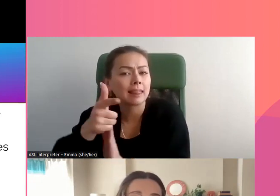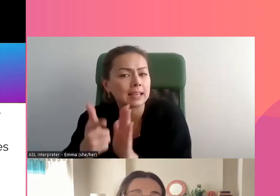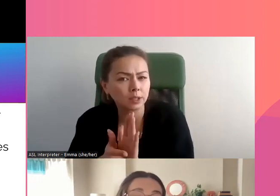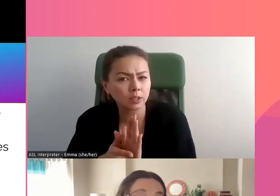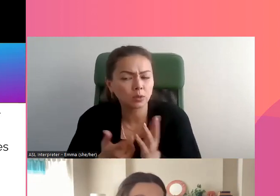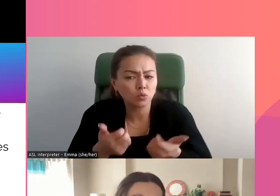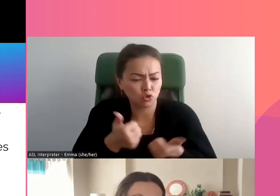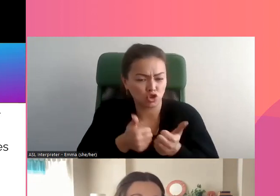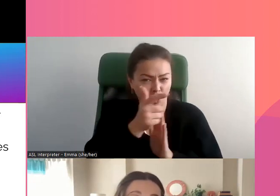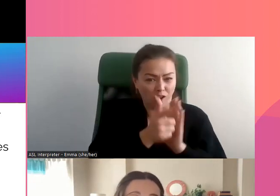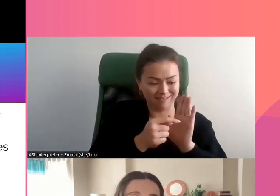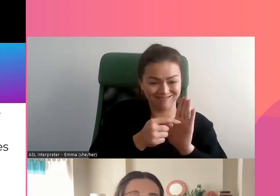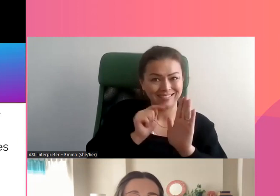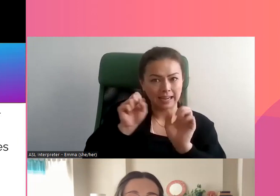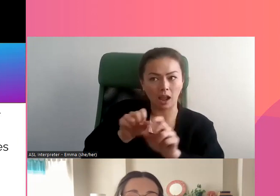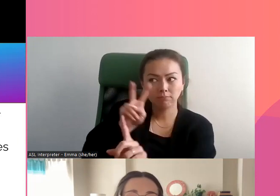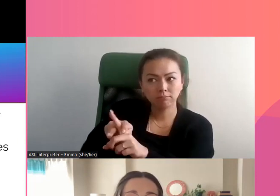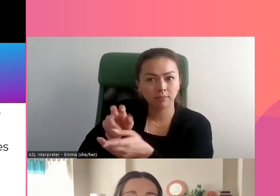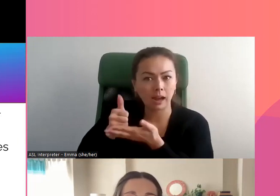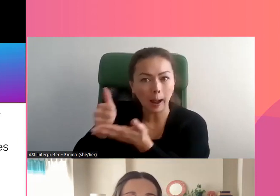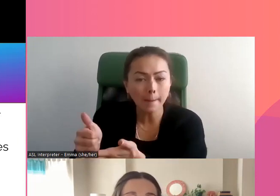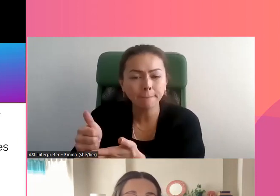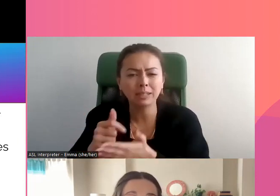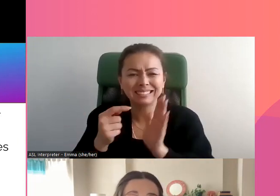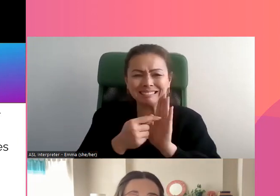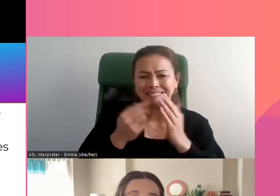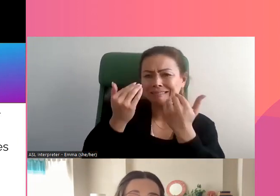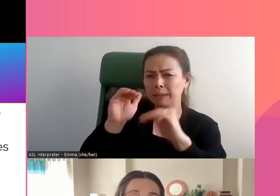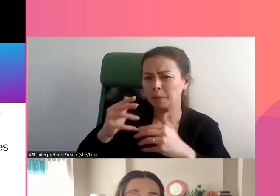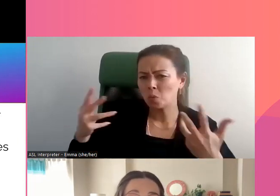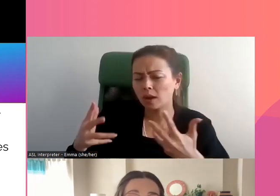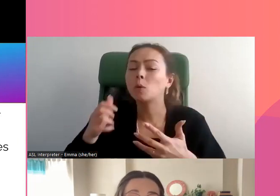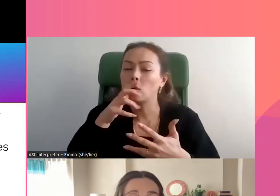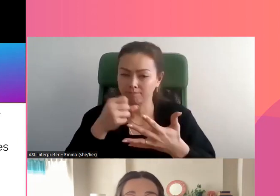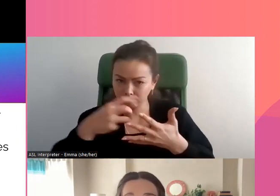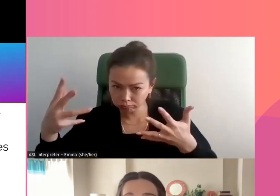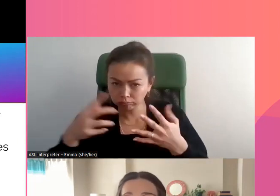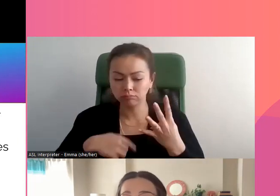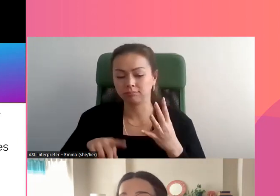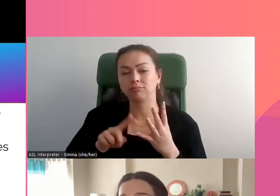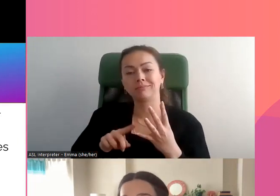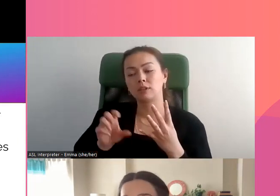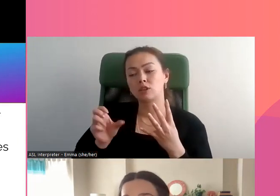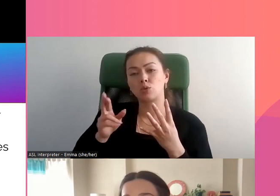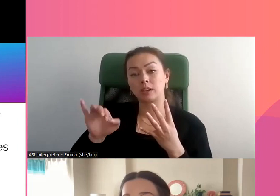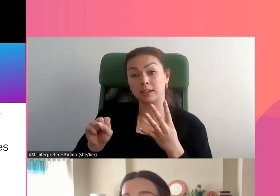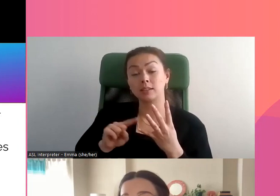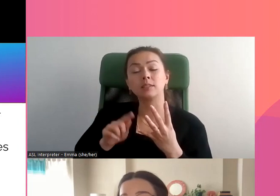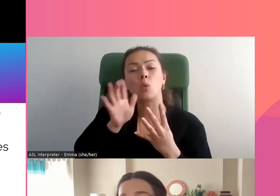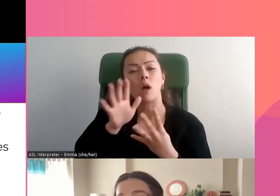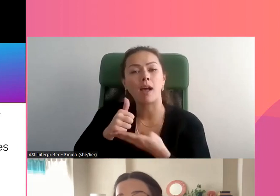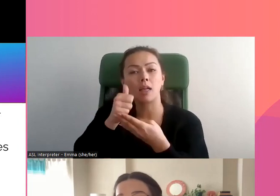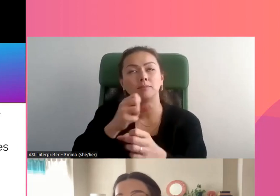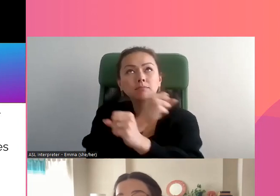Elle expliquera quelles lois peuvent aider et elle parlera des limites de ces lois. Ensuite, Chris nous aidera à comprendre le rôle de la technologie